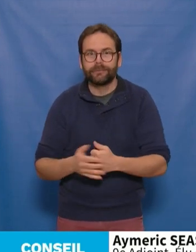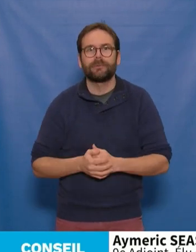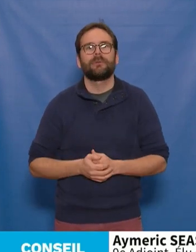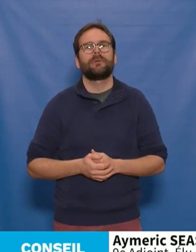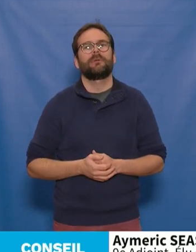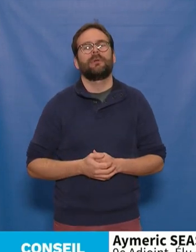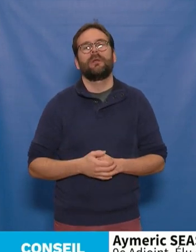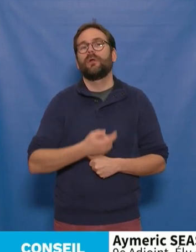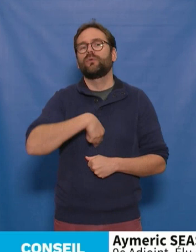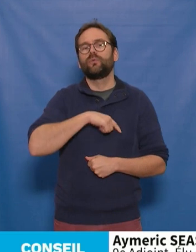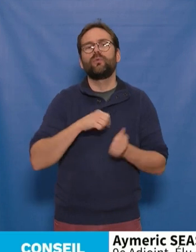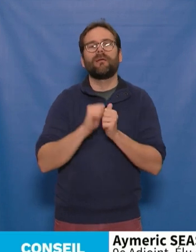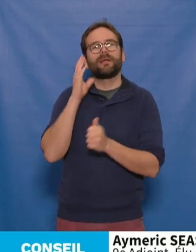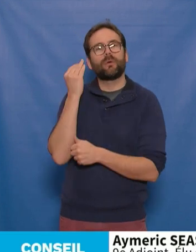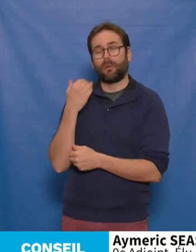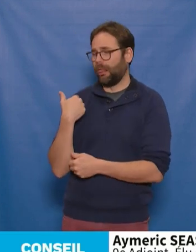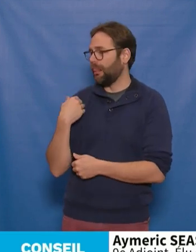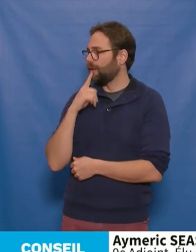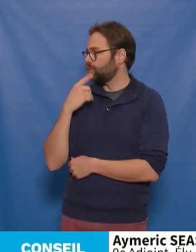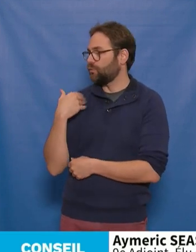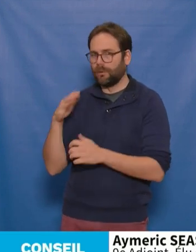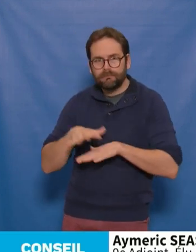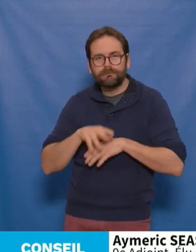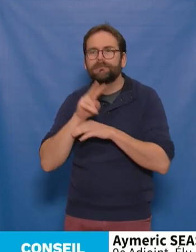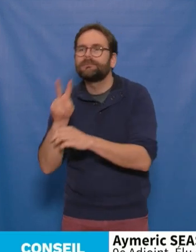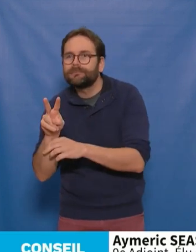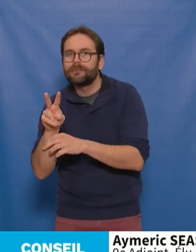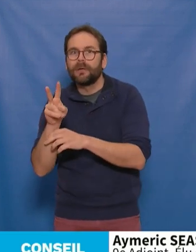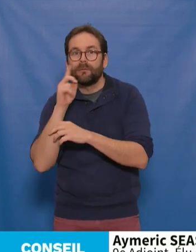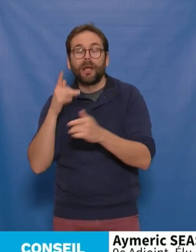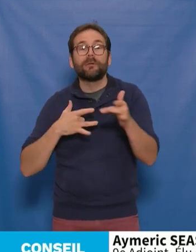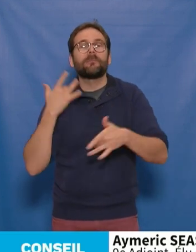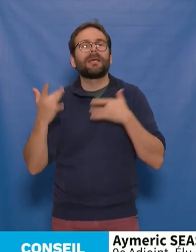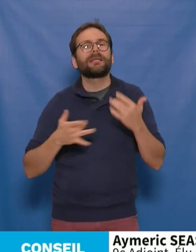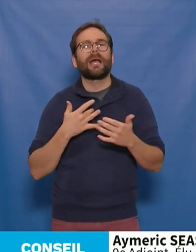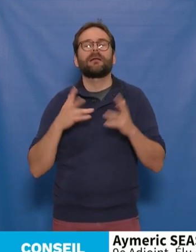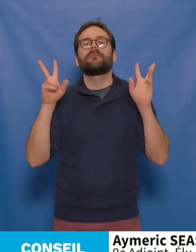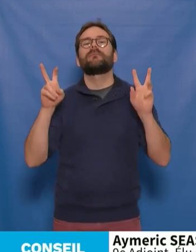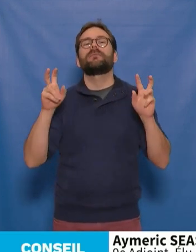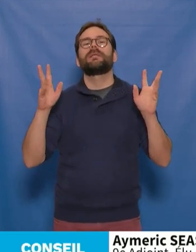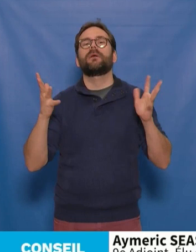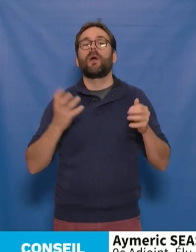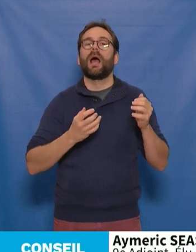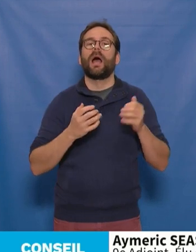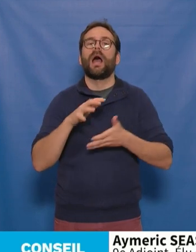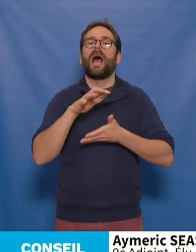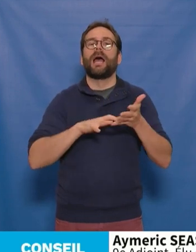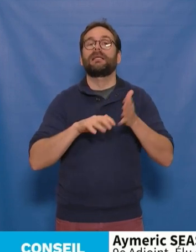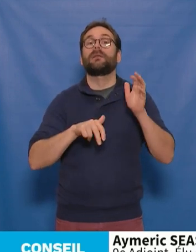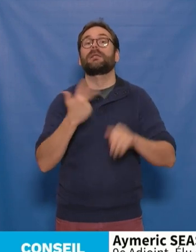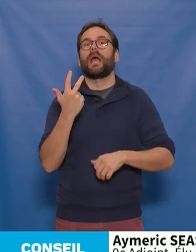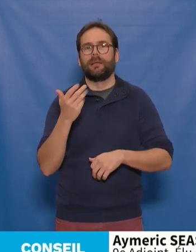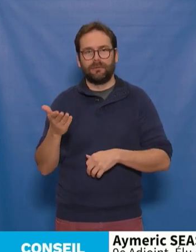avec Johanna Roland il y a quelques jours, voir le bouleversant spectacle Article 13, la dernière création